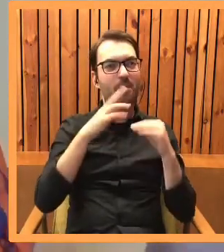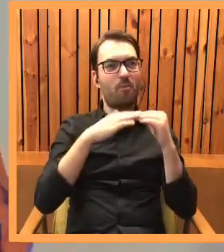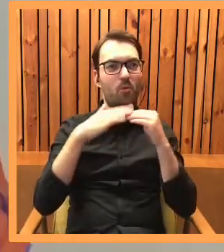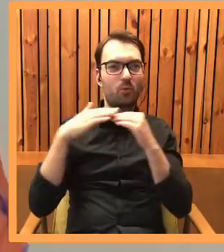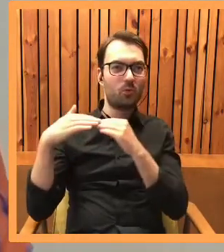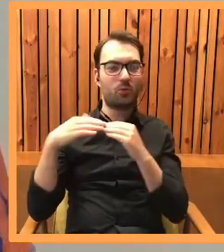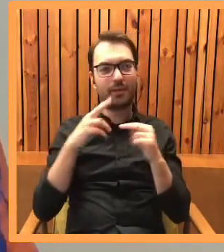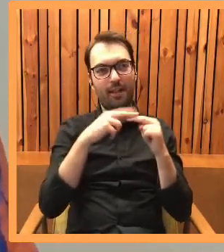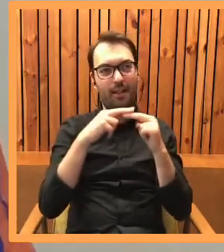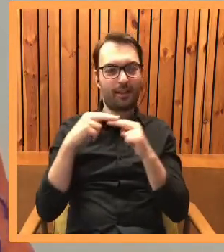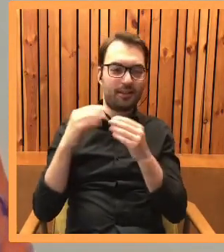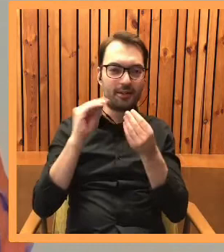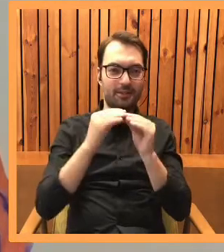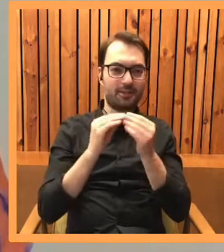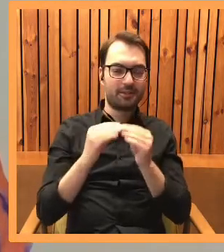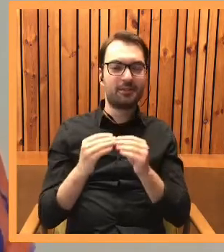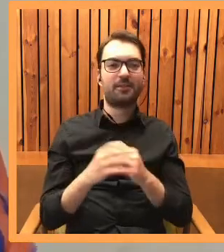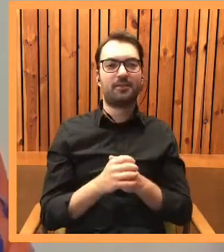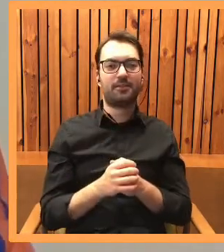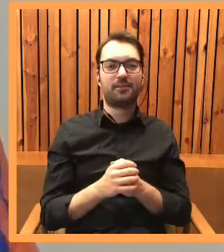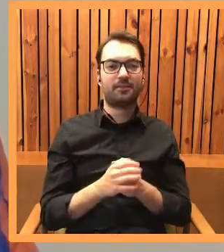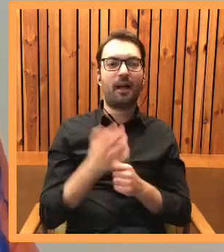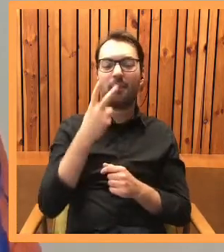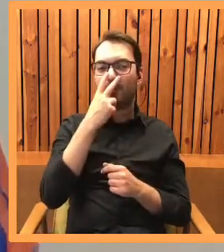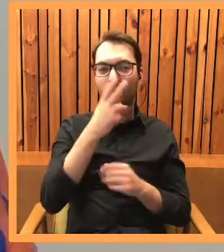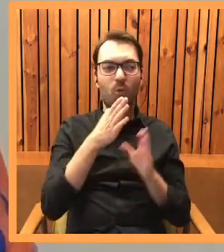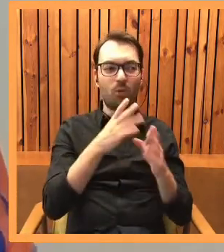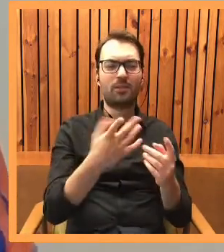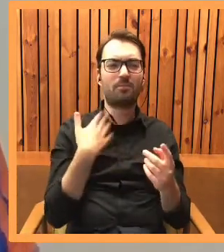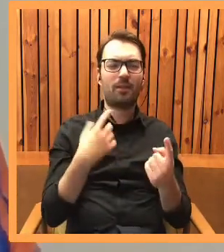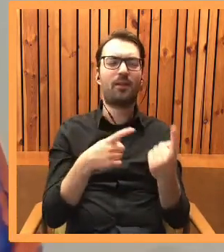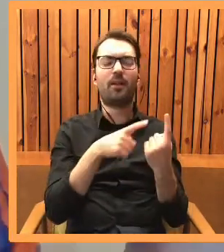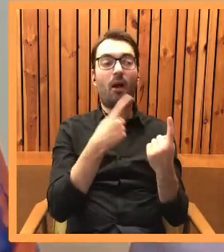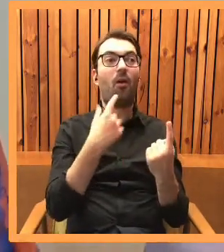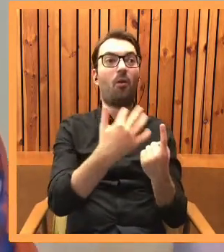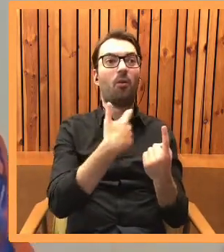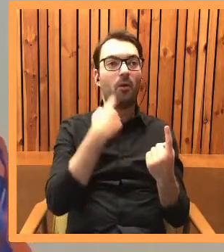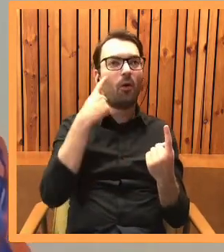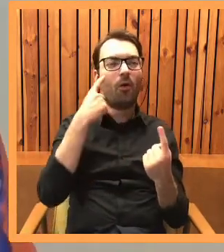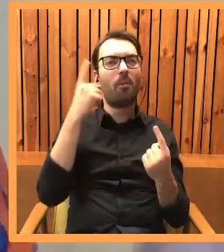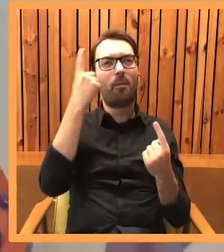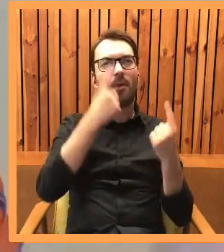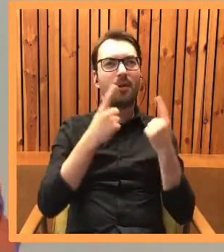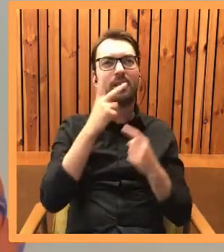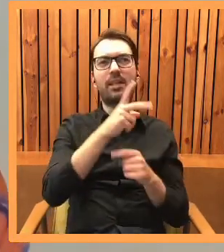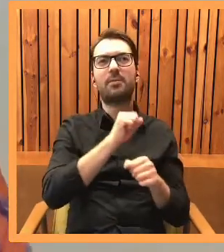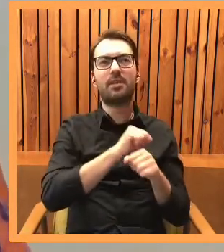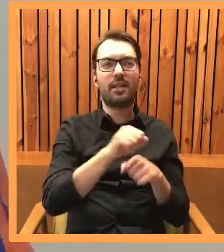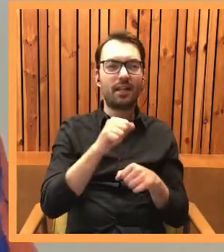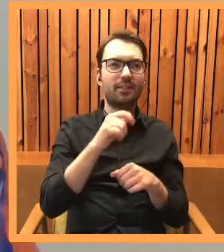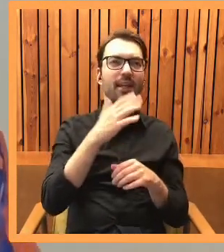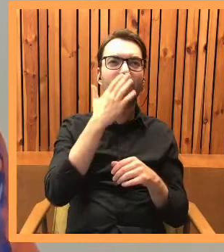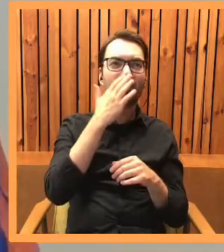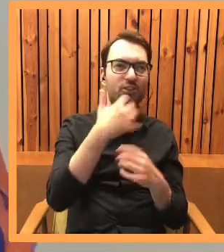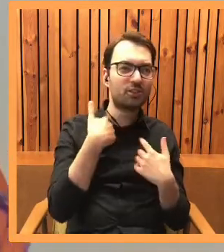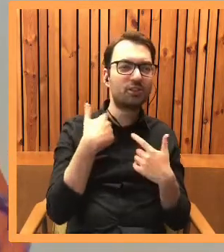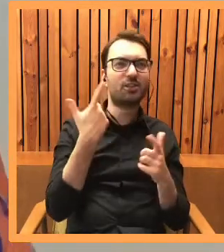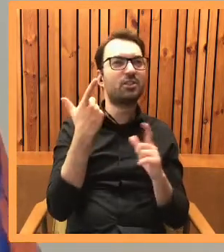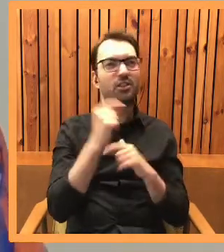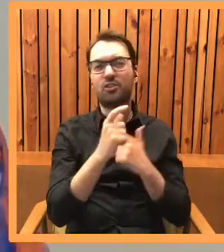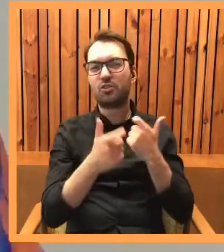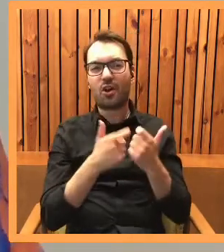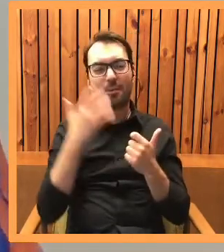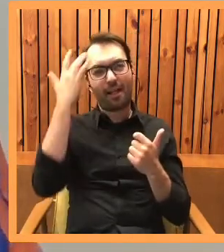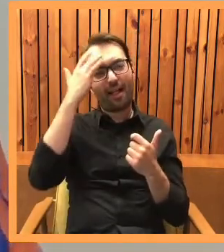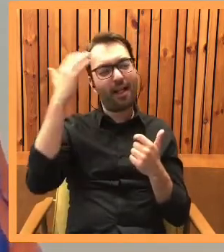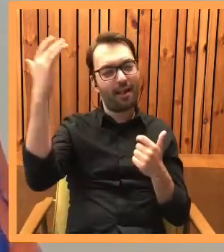piosenki, do tego utworu. Albo zobaczę kogoś na ulicy spacerującego i zaczynam myśleć sobie o tym, kim ten człowiek może być, gdzie idzie, co robi.